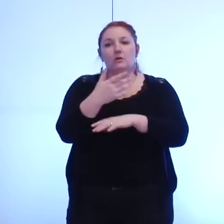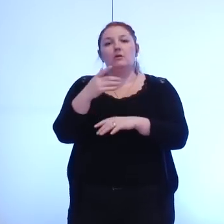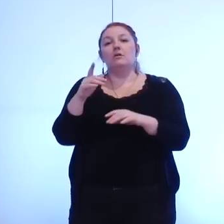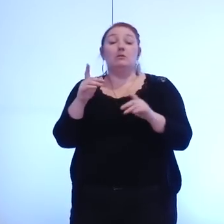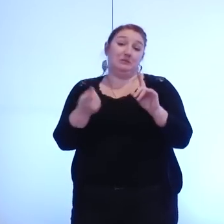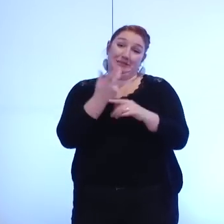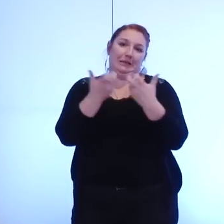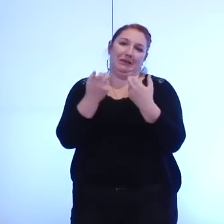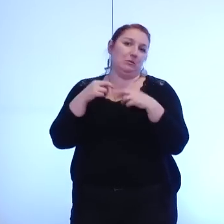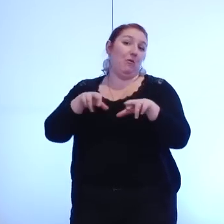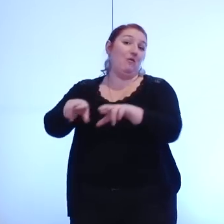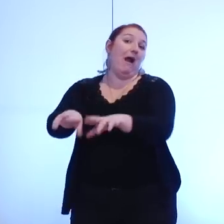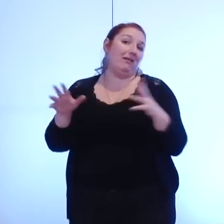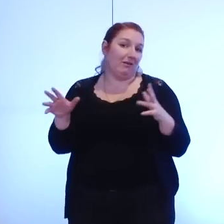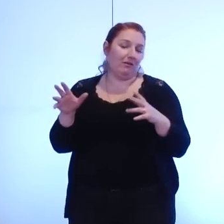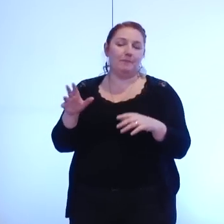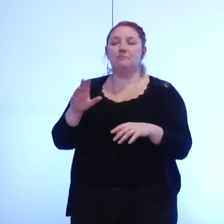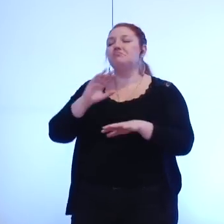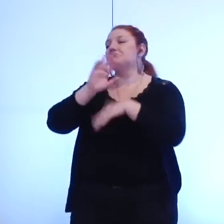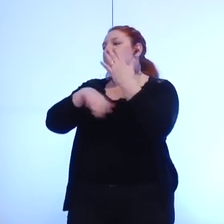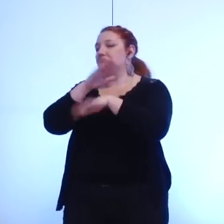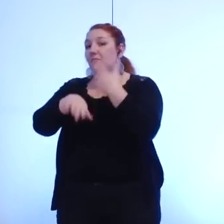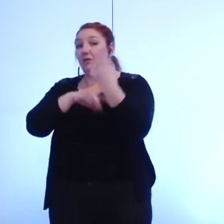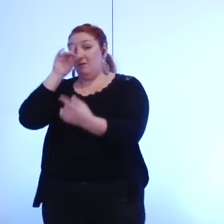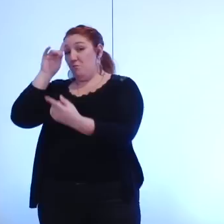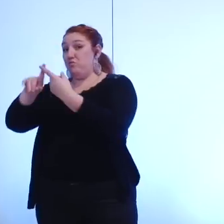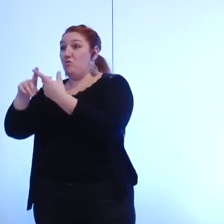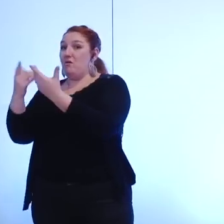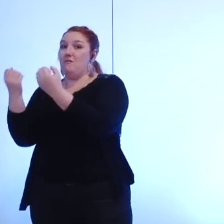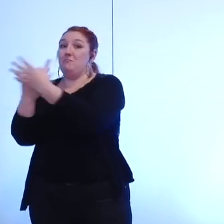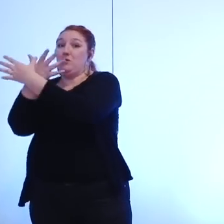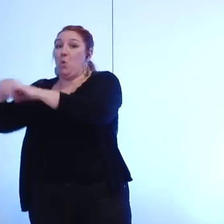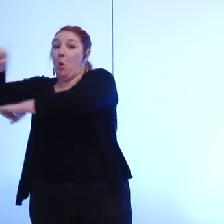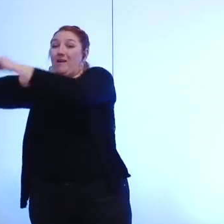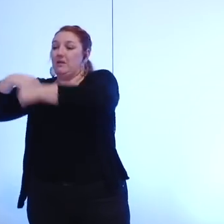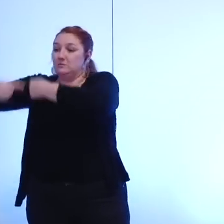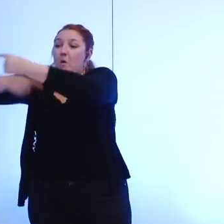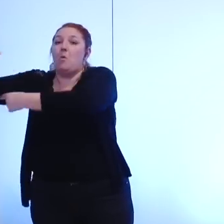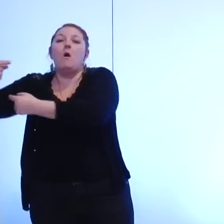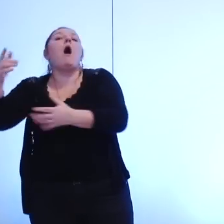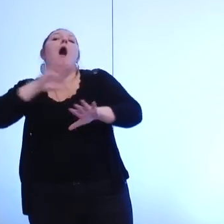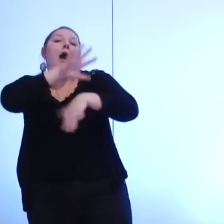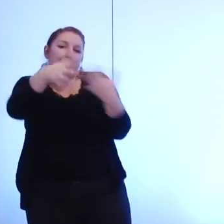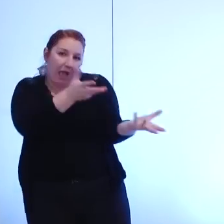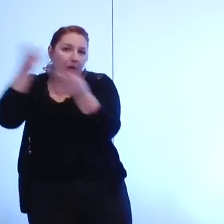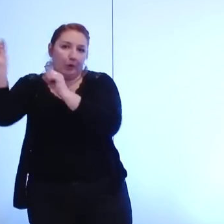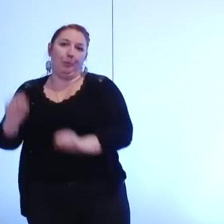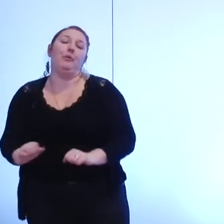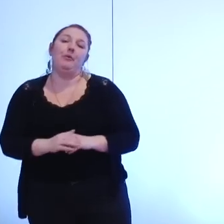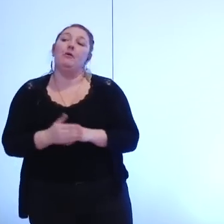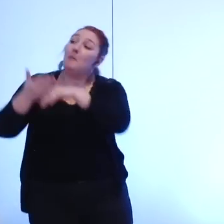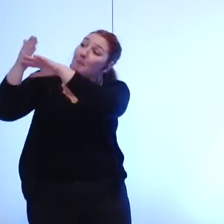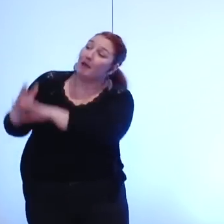notamment que le temps que la métro puisse s'organiser et prendre la mesure exacte de ces nouvelles